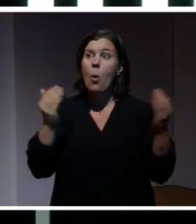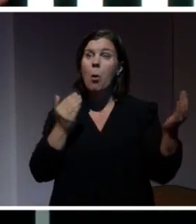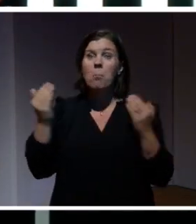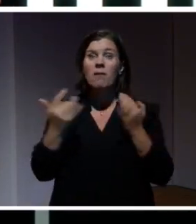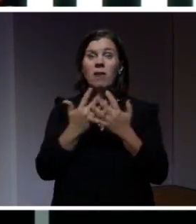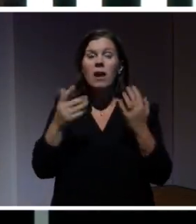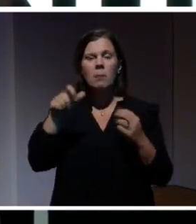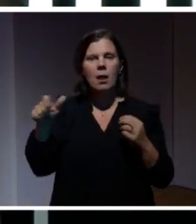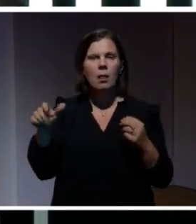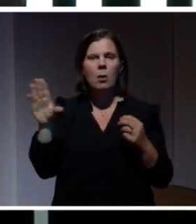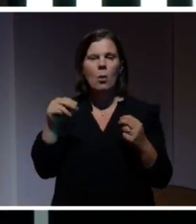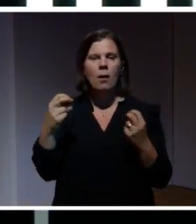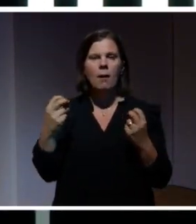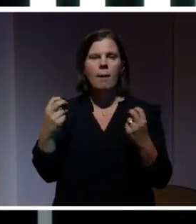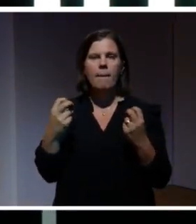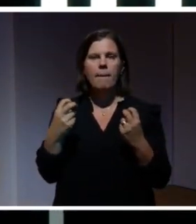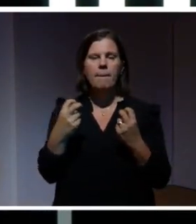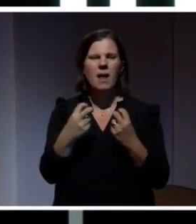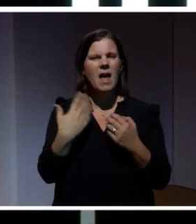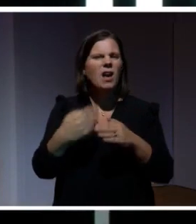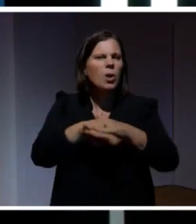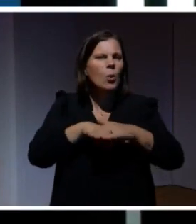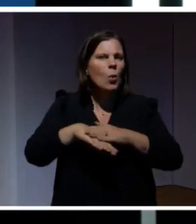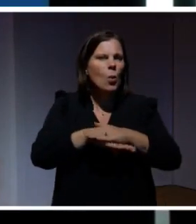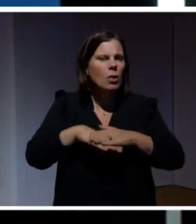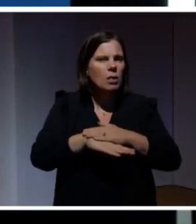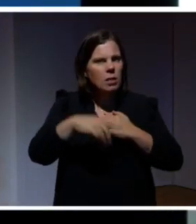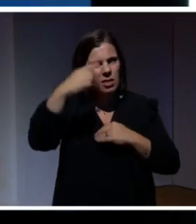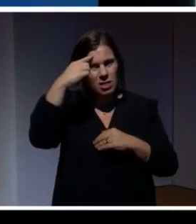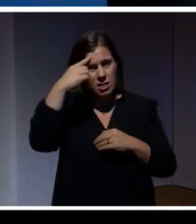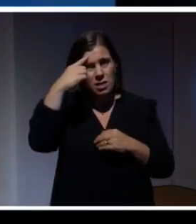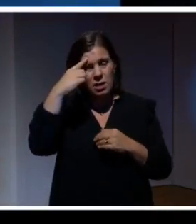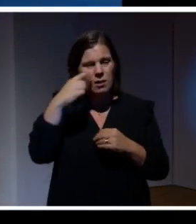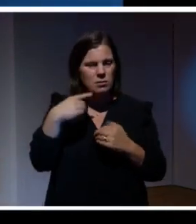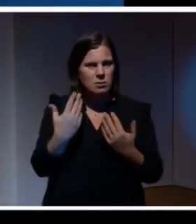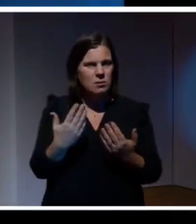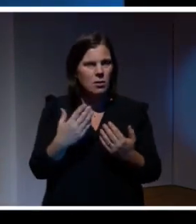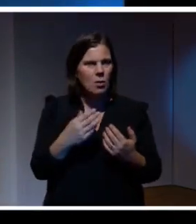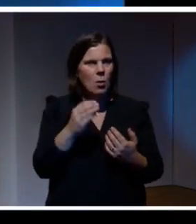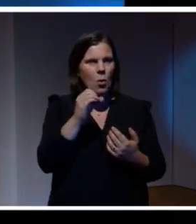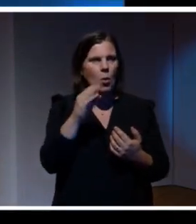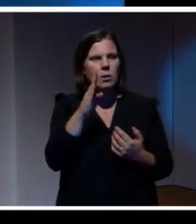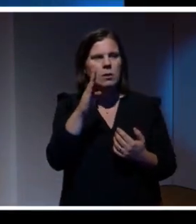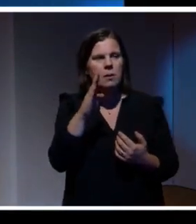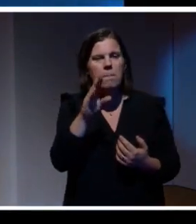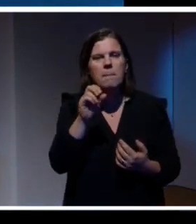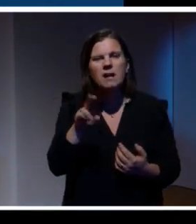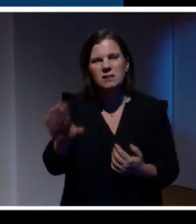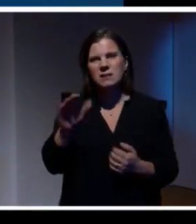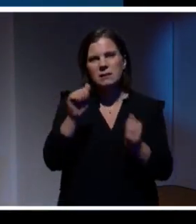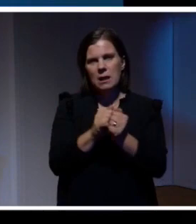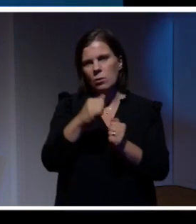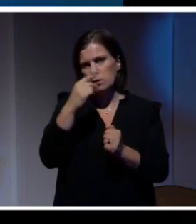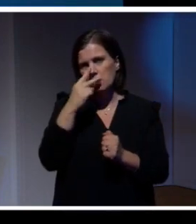förhandlar man en gång till. det här är en grundpelare i det sättet som man ser på integritet, att det är någonting som är förhandlat, som är dynamiskt.